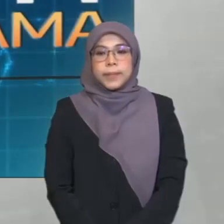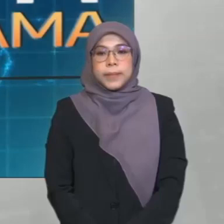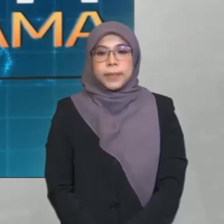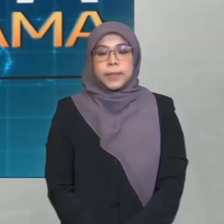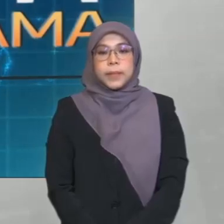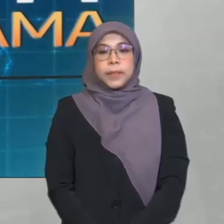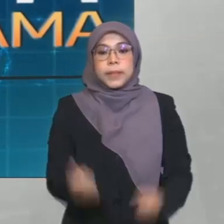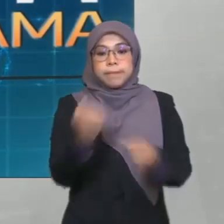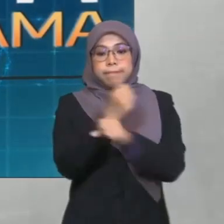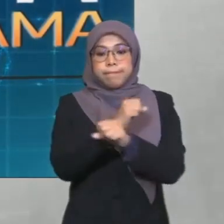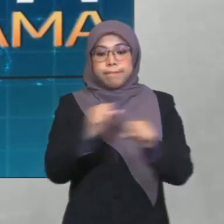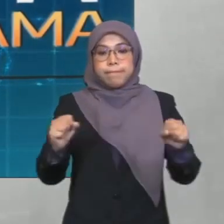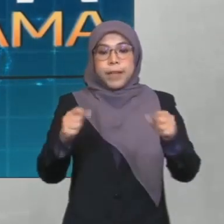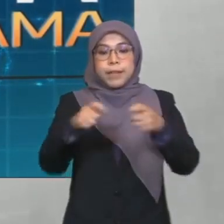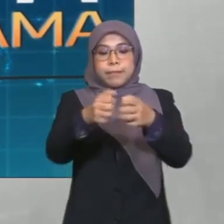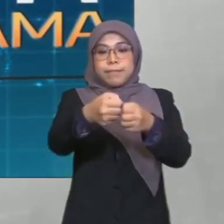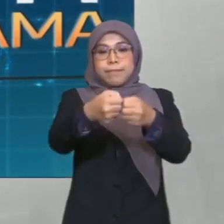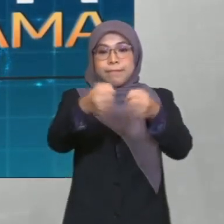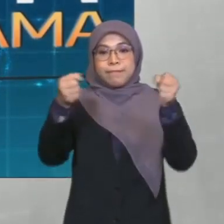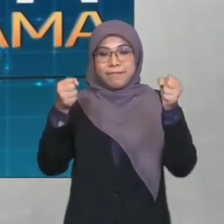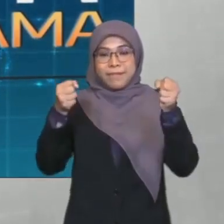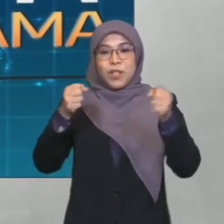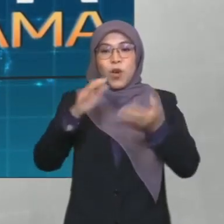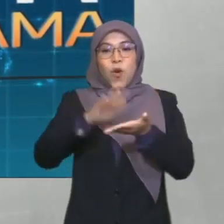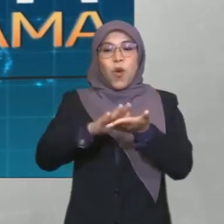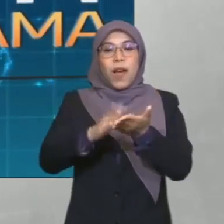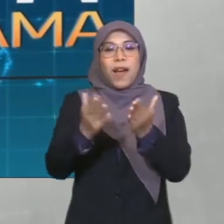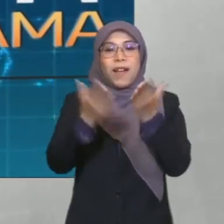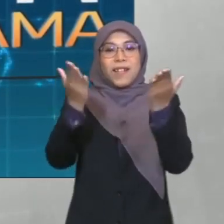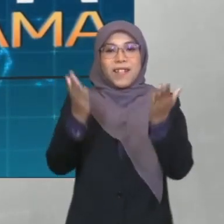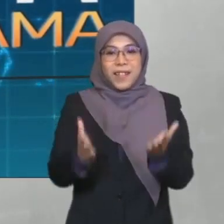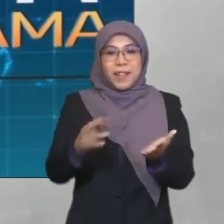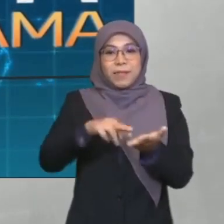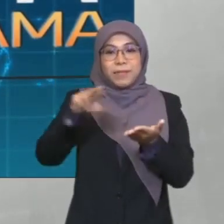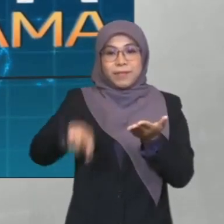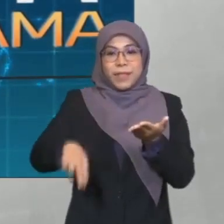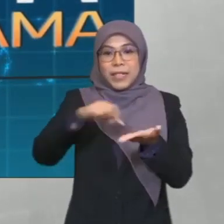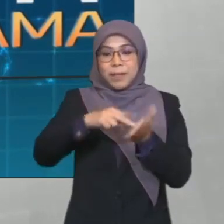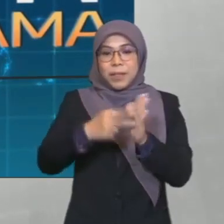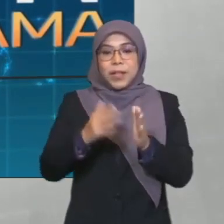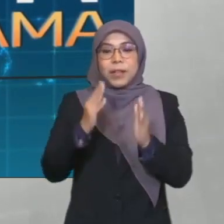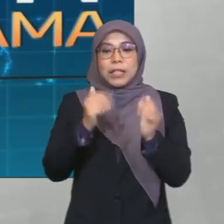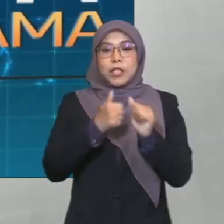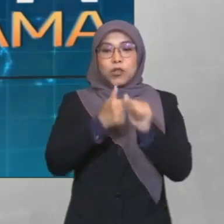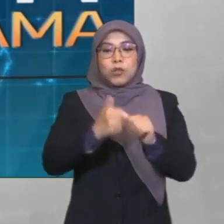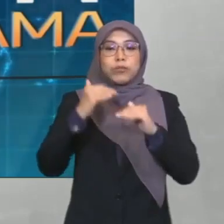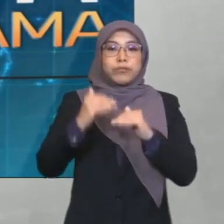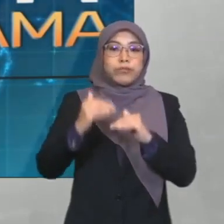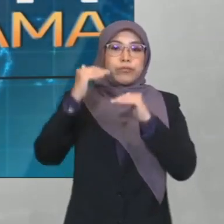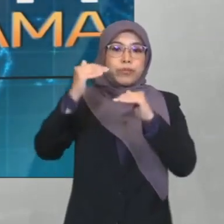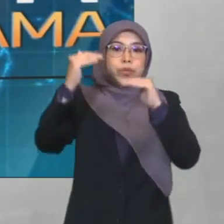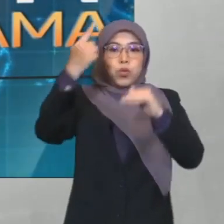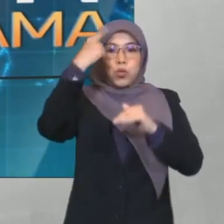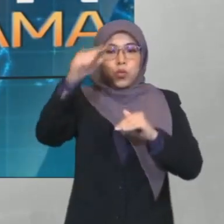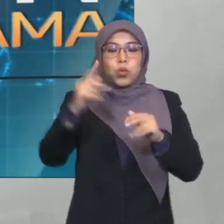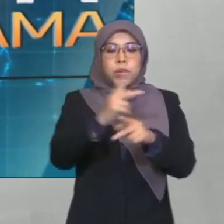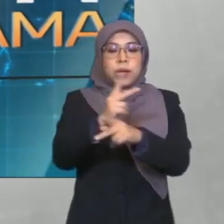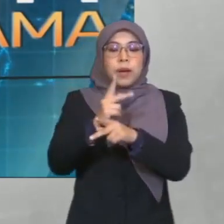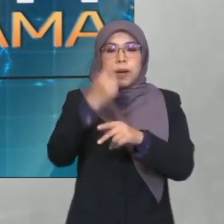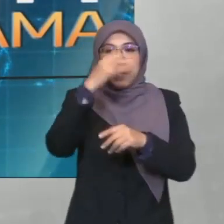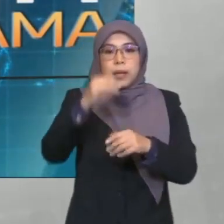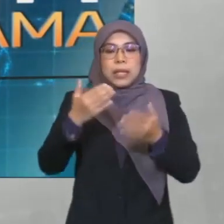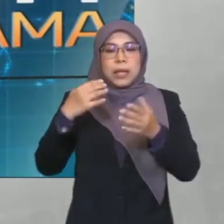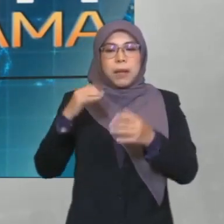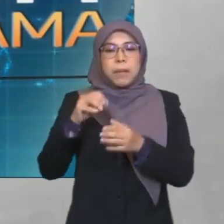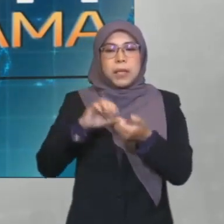Penyediaan lokar di sekolah rendah secara berfasa mulai tahun ini adalah sebagai pendekatan menangani isu beg